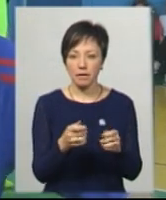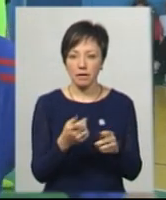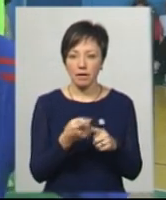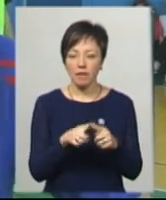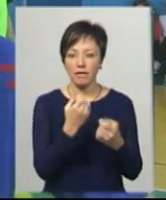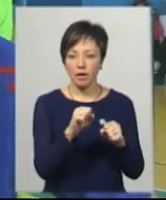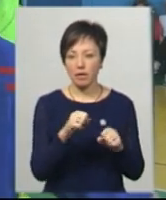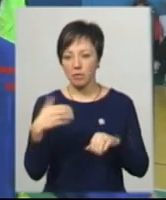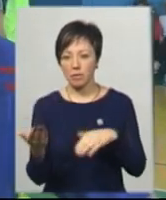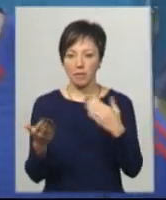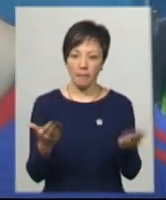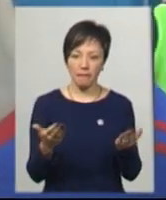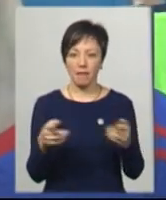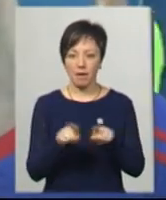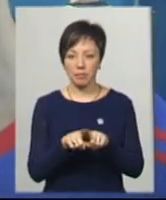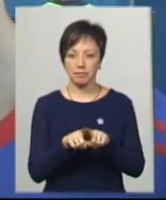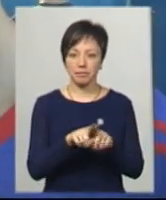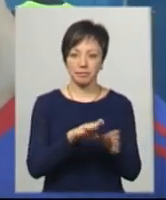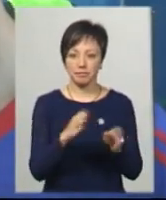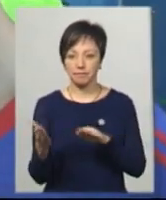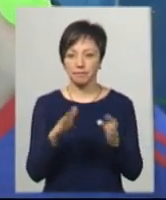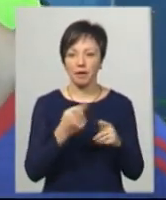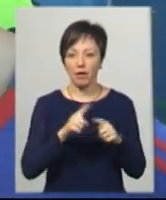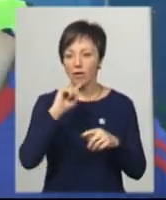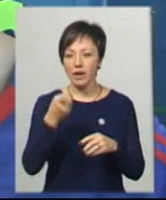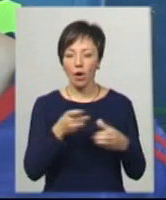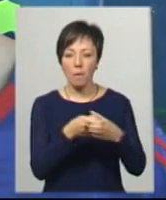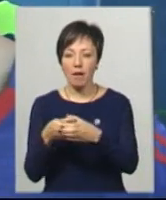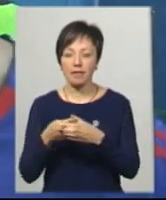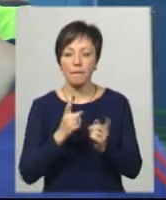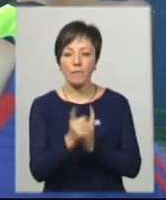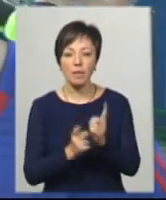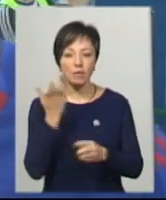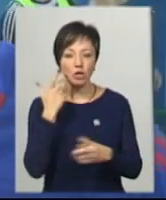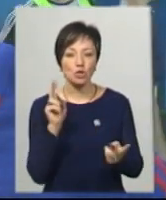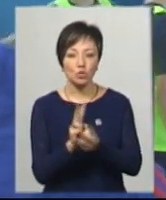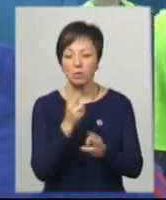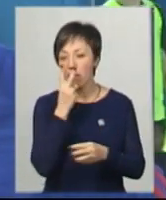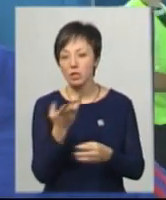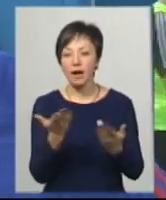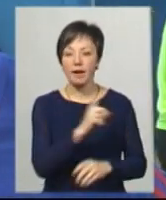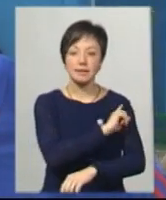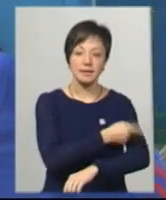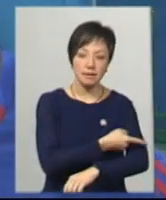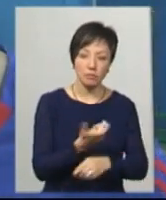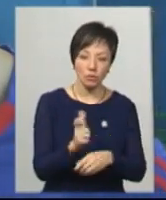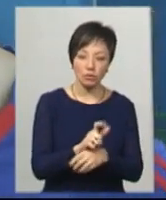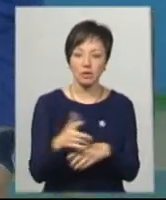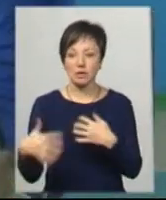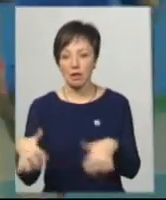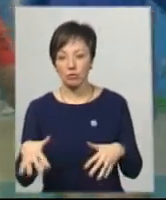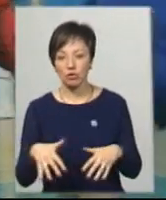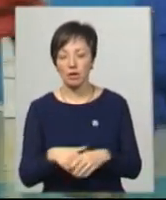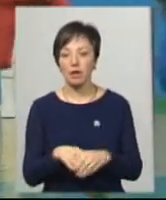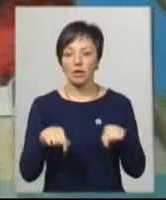Виігрували вони, виігрували ми. Пройшов рік, команди помінялись. Під час зустрічі будемо бачити, яка сильніша, яка слабша.